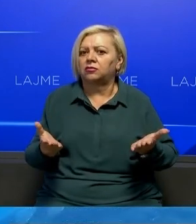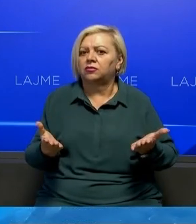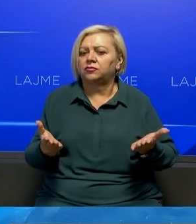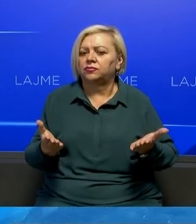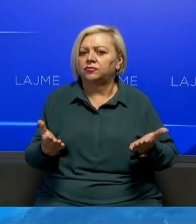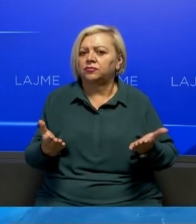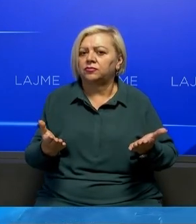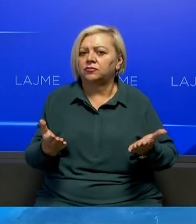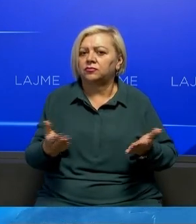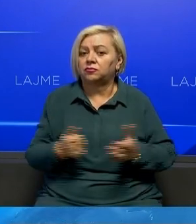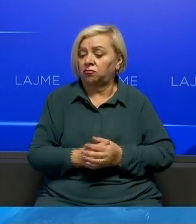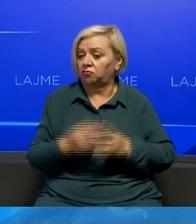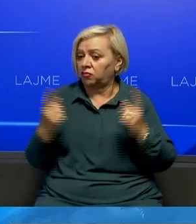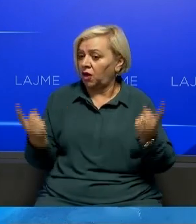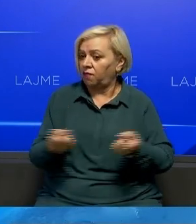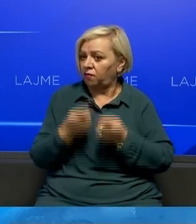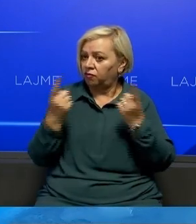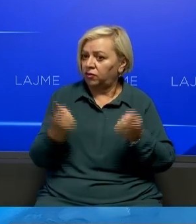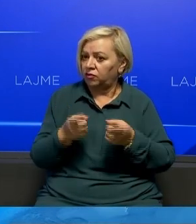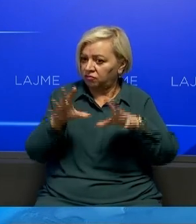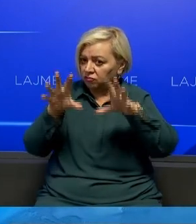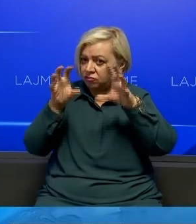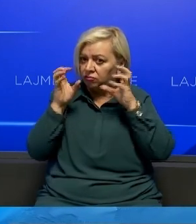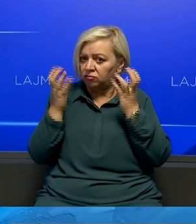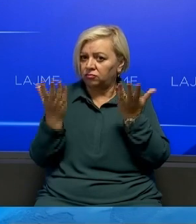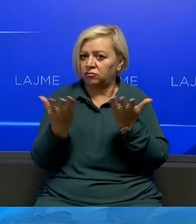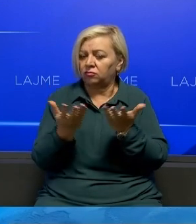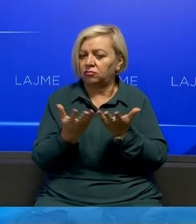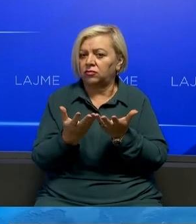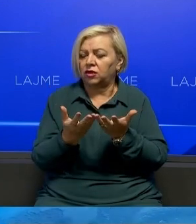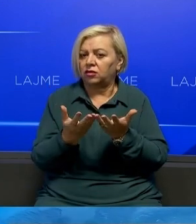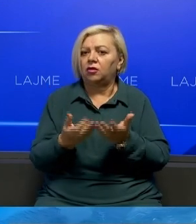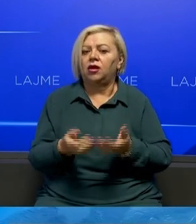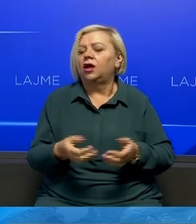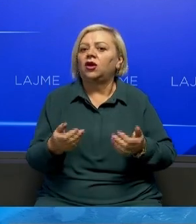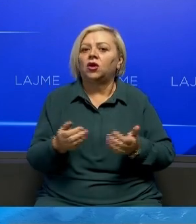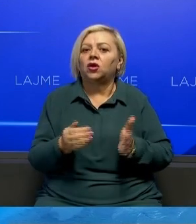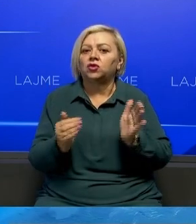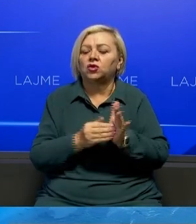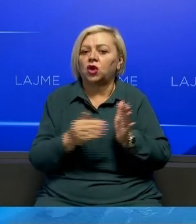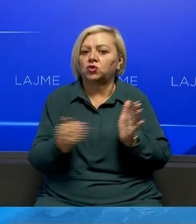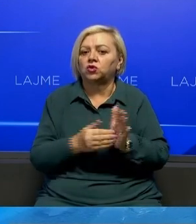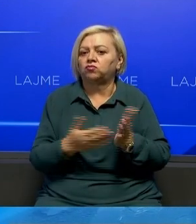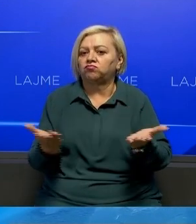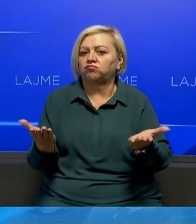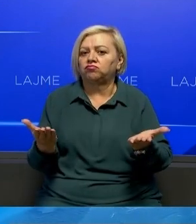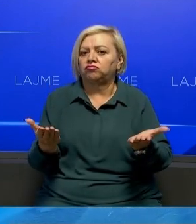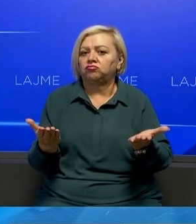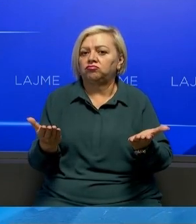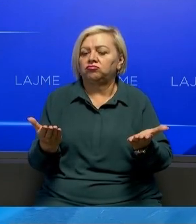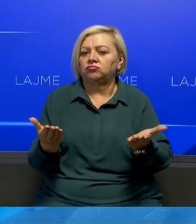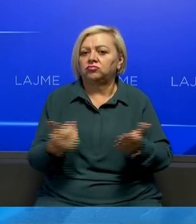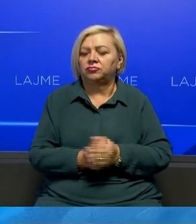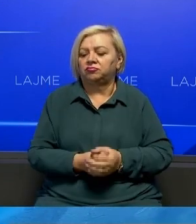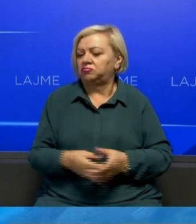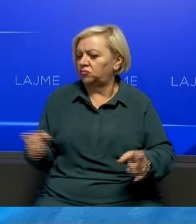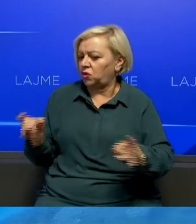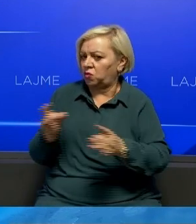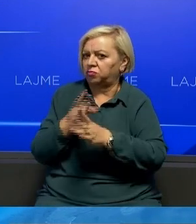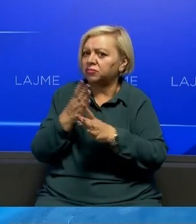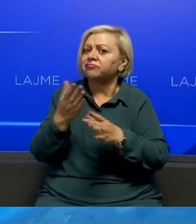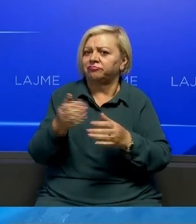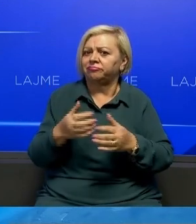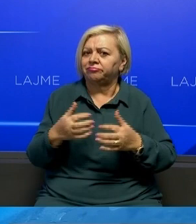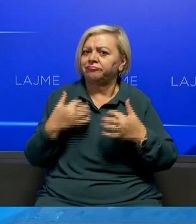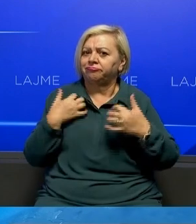A, ka pas nëjë fushat të vedisimi? A, është dashtë me dit? Ju përgëzoj përlumë të